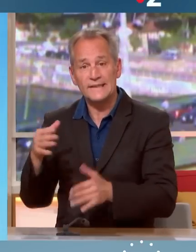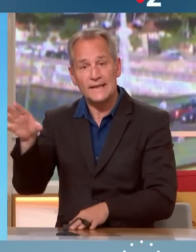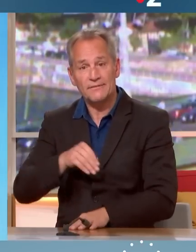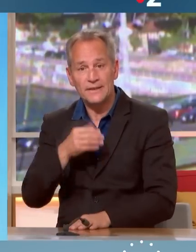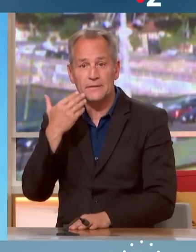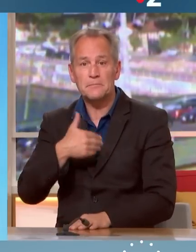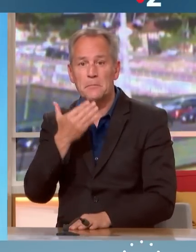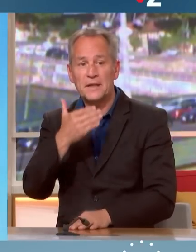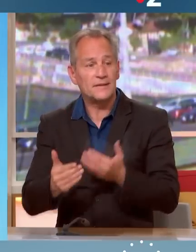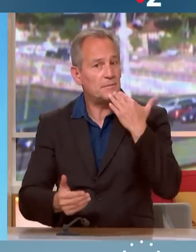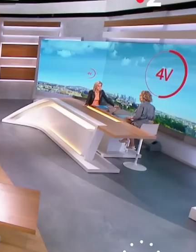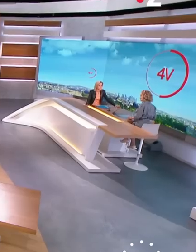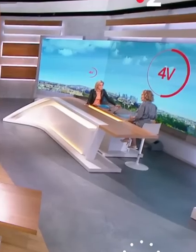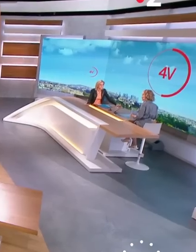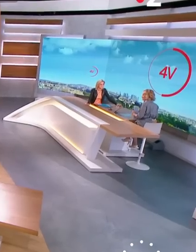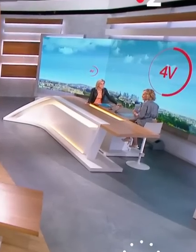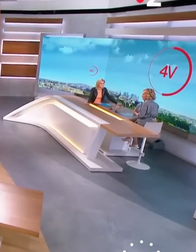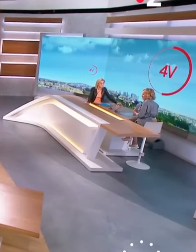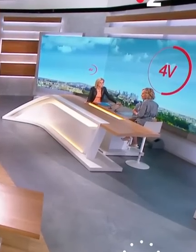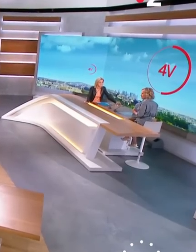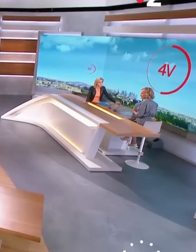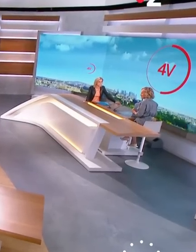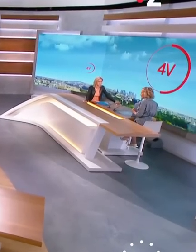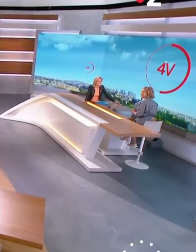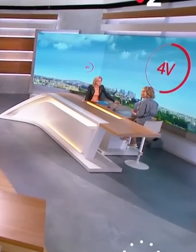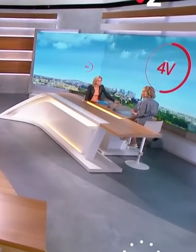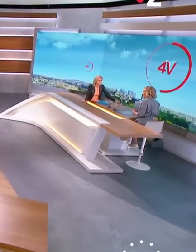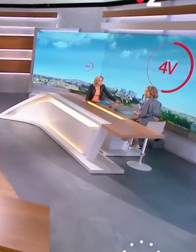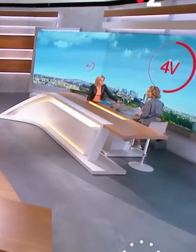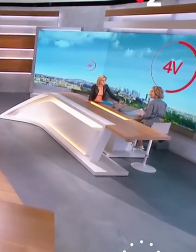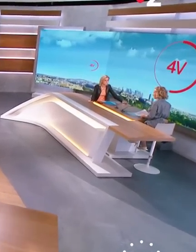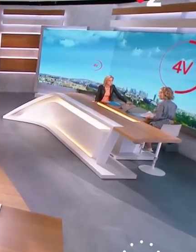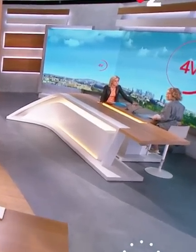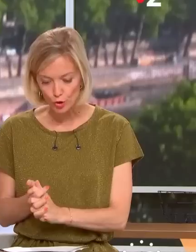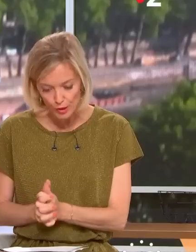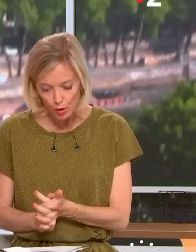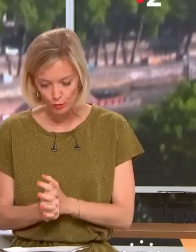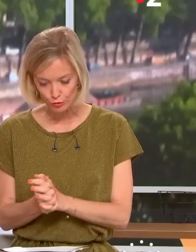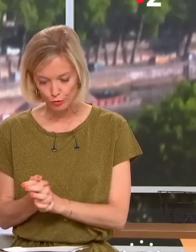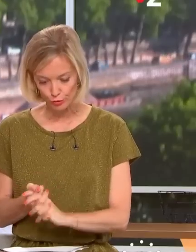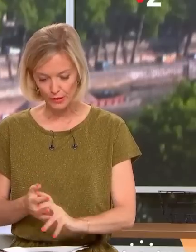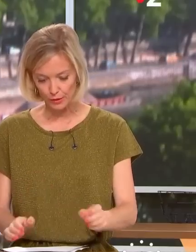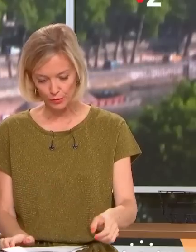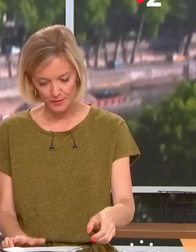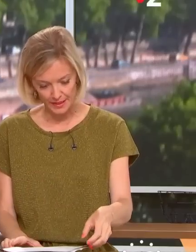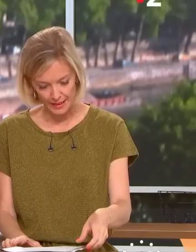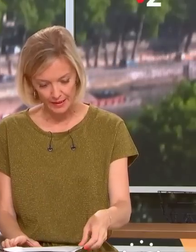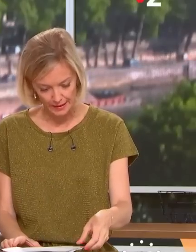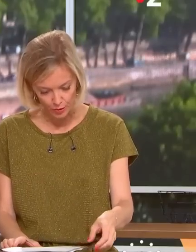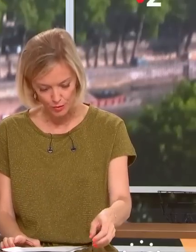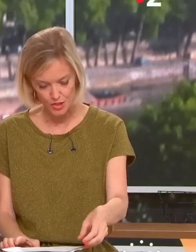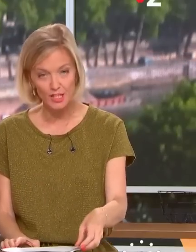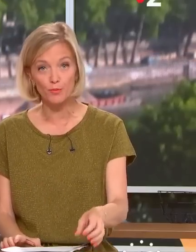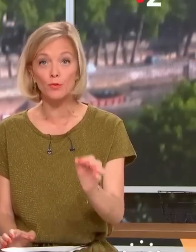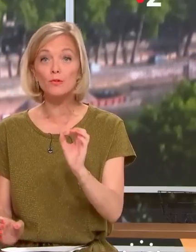ce matin. Merci beaucoup. Et parmi les déclarations, retient celle-ci. Jean-Luc Mélenchon est un miroir aux alouettes. Manque de cohérence sur l'économie et